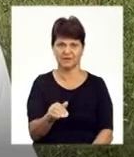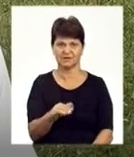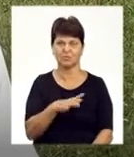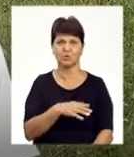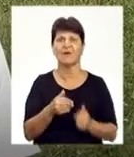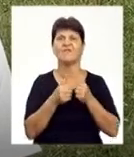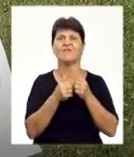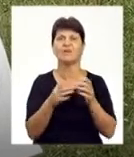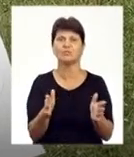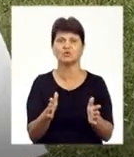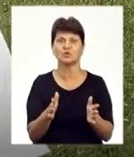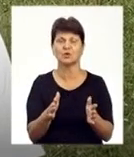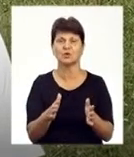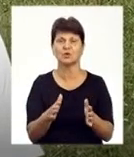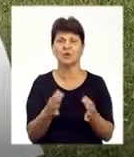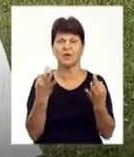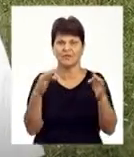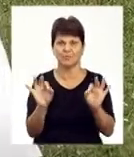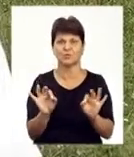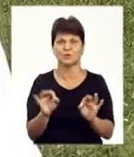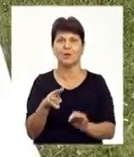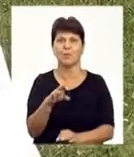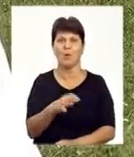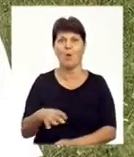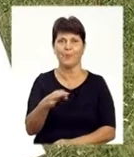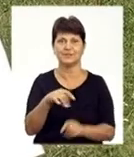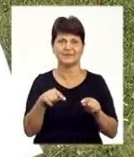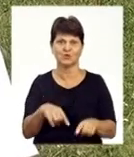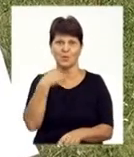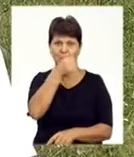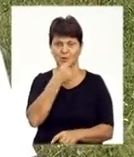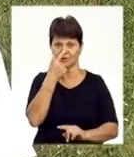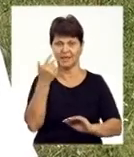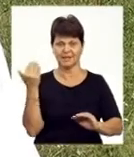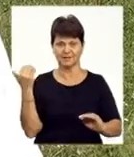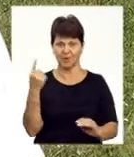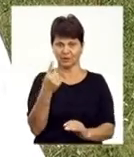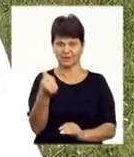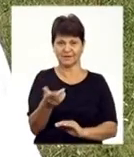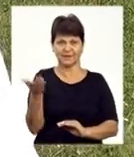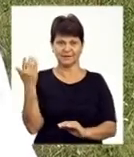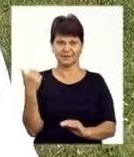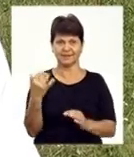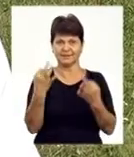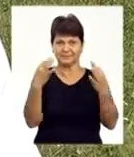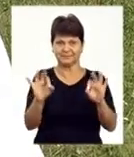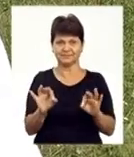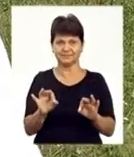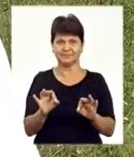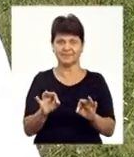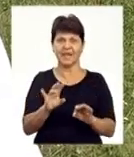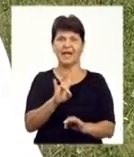випущено по області, а в цьому році нещодавно на минулому тижні випускали угіддя